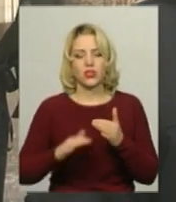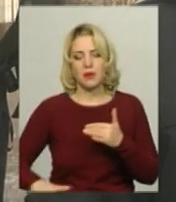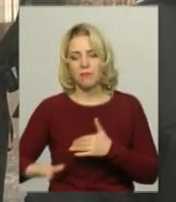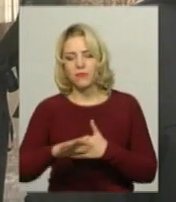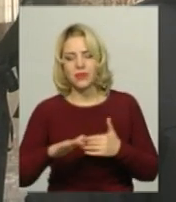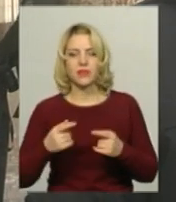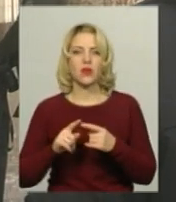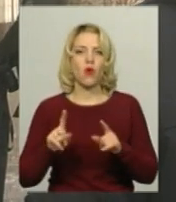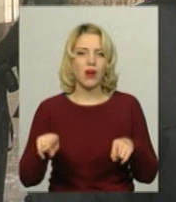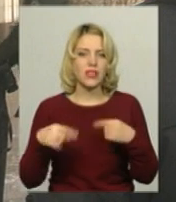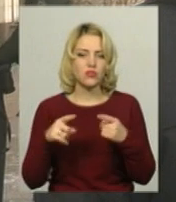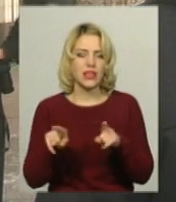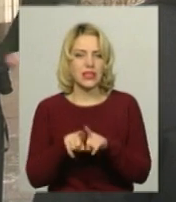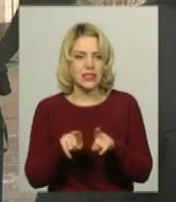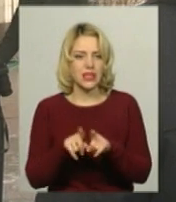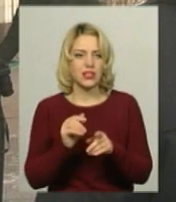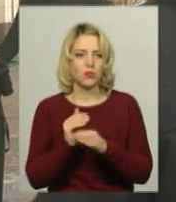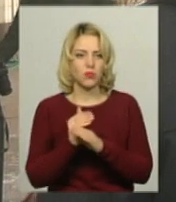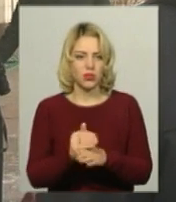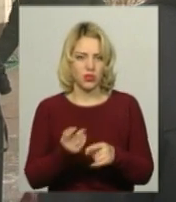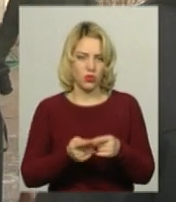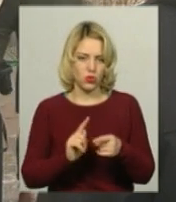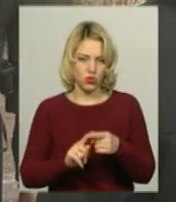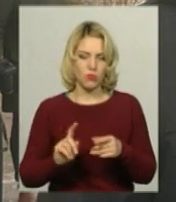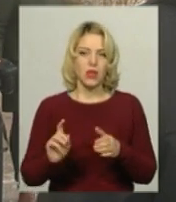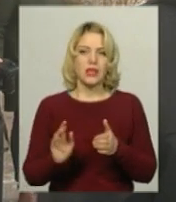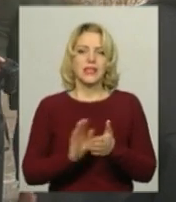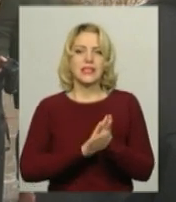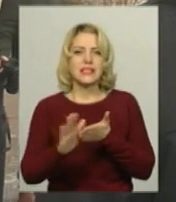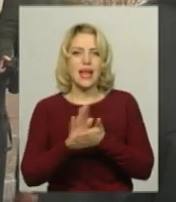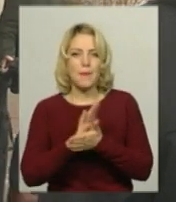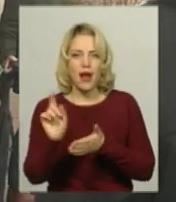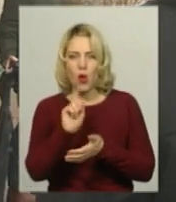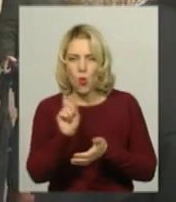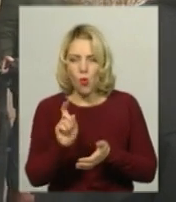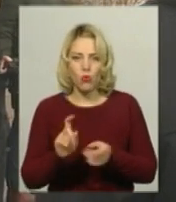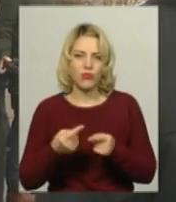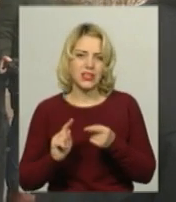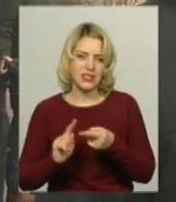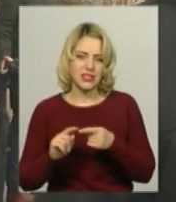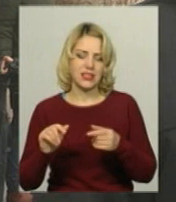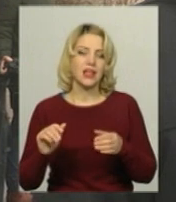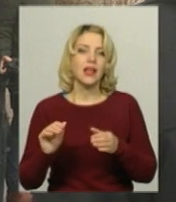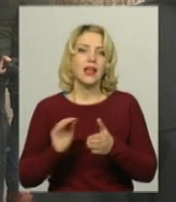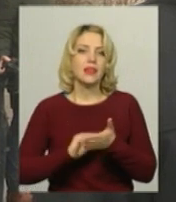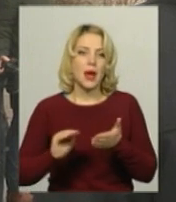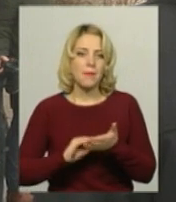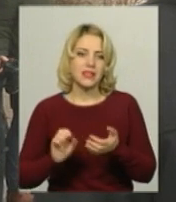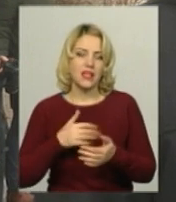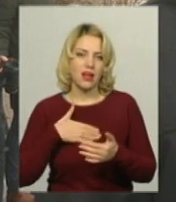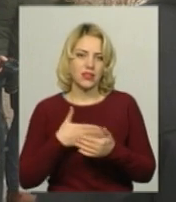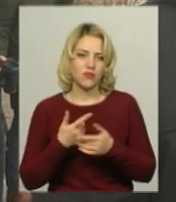організуватися, також допомогти в цьому, замальовувати ці написи, активно з цим боротися і